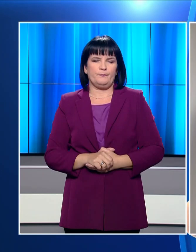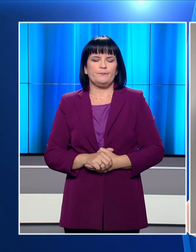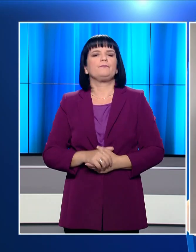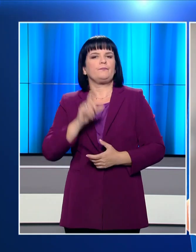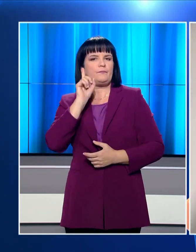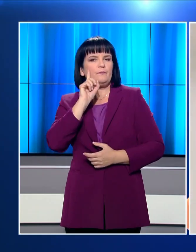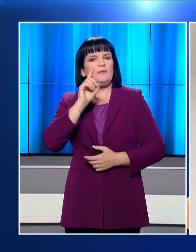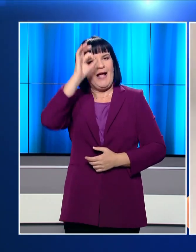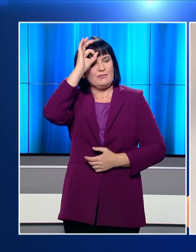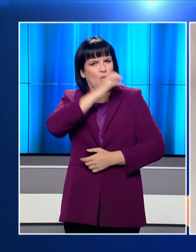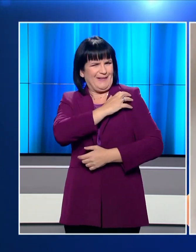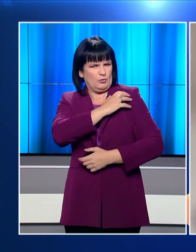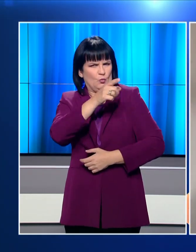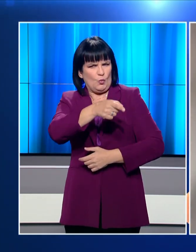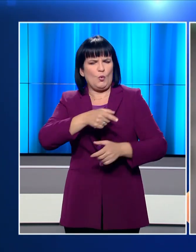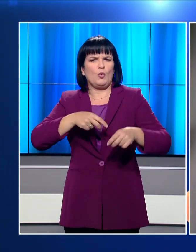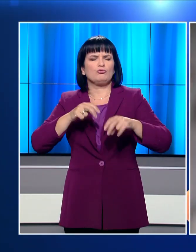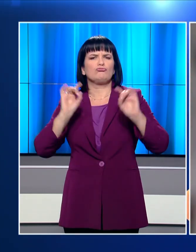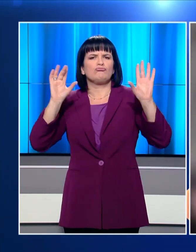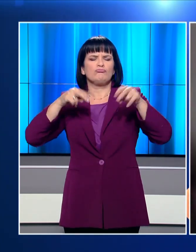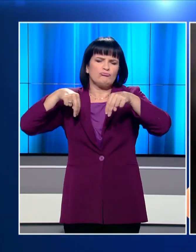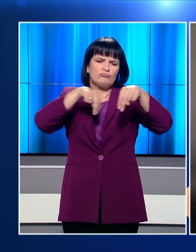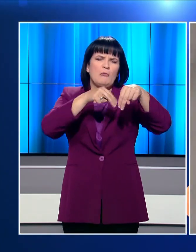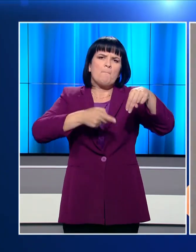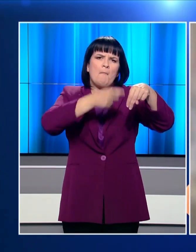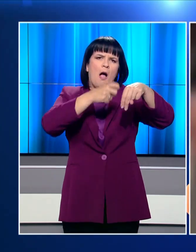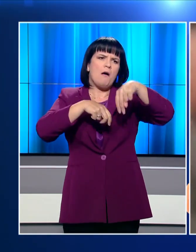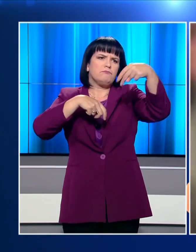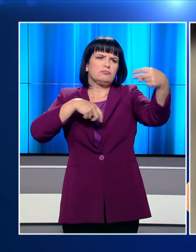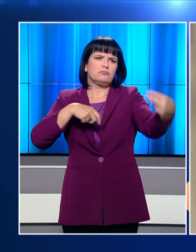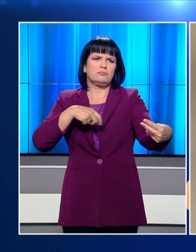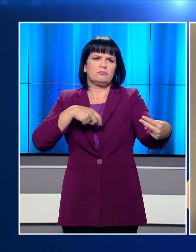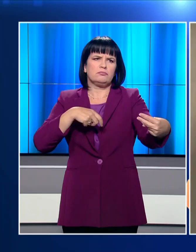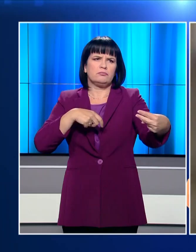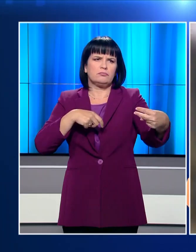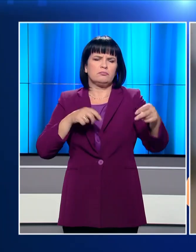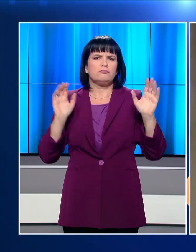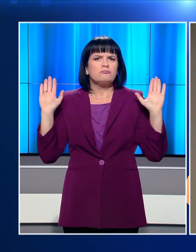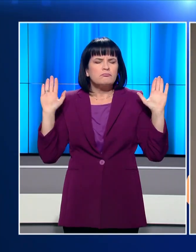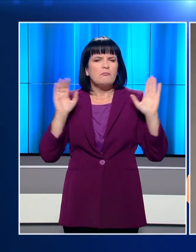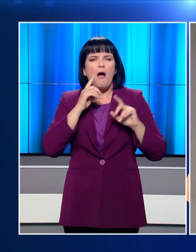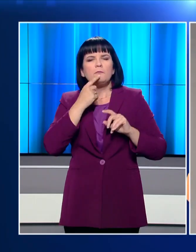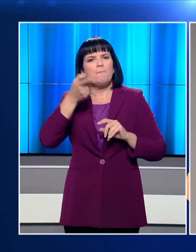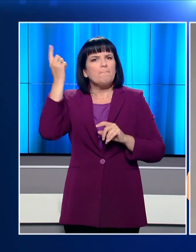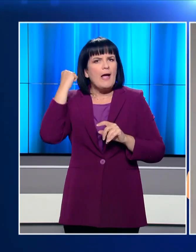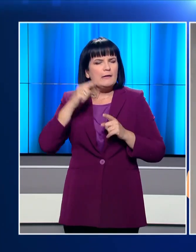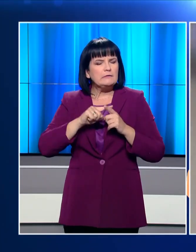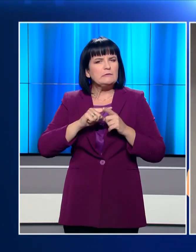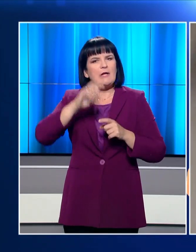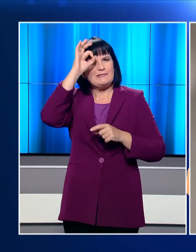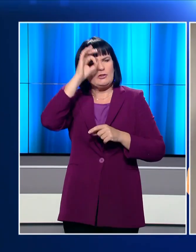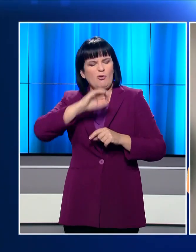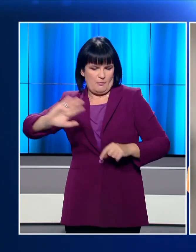Ισραηλινή αξιωματικός πυροβολεί άοπλο Παλαιστίνιο πισόπλατα. Το περιστατικό συνέβη πέρσι και η